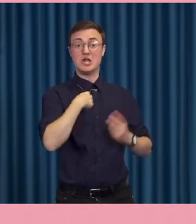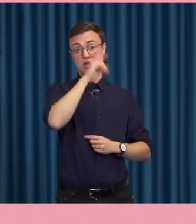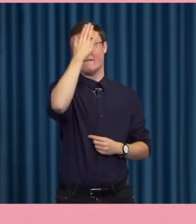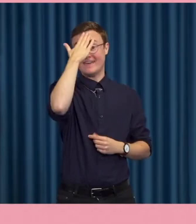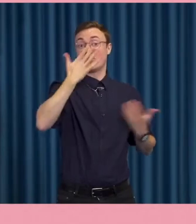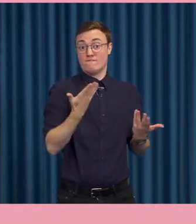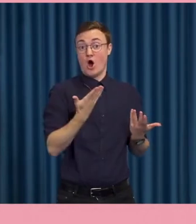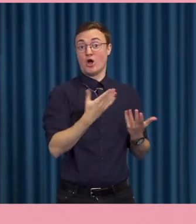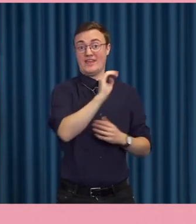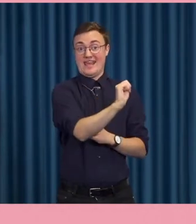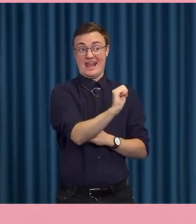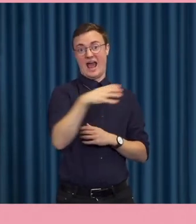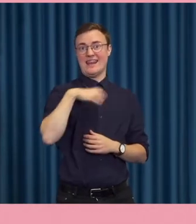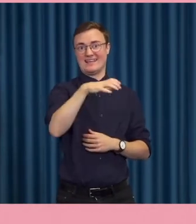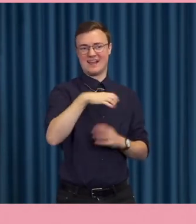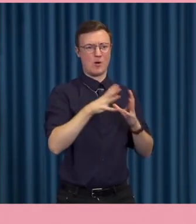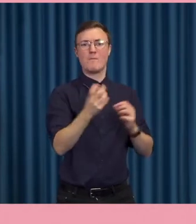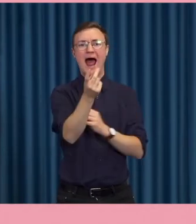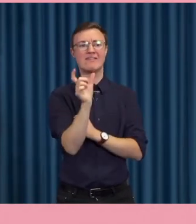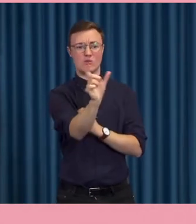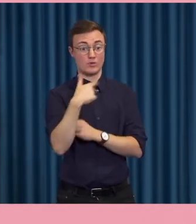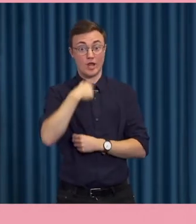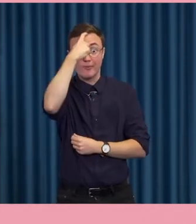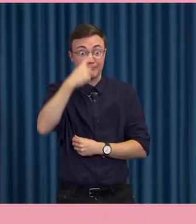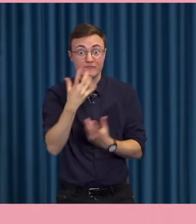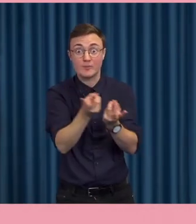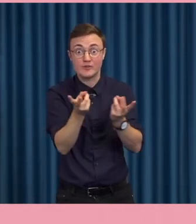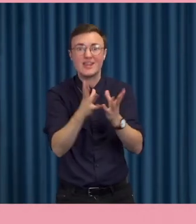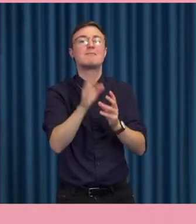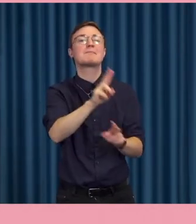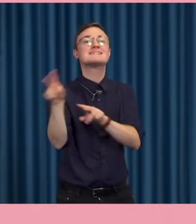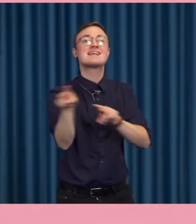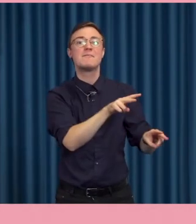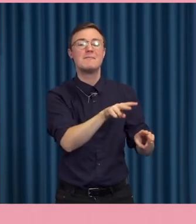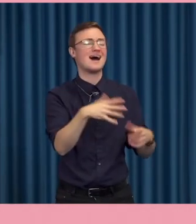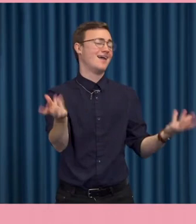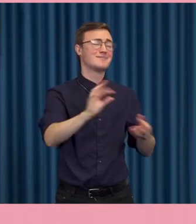man kan lösa väldigt små saker och få det bättre snabbt just det underbart